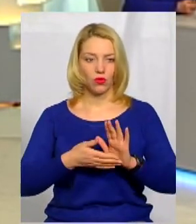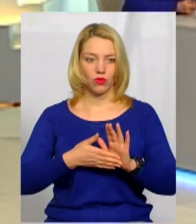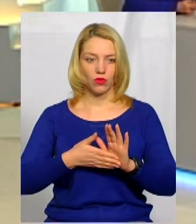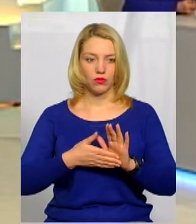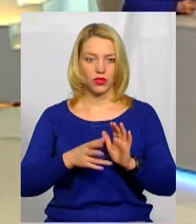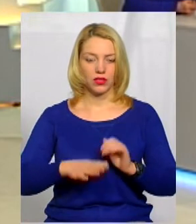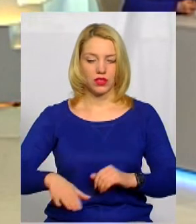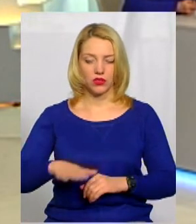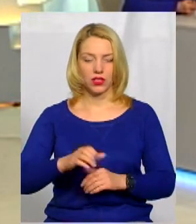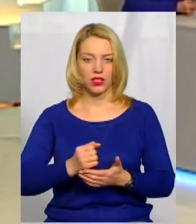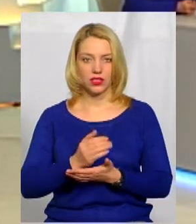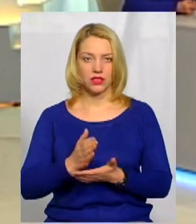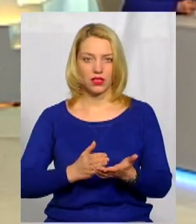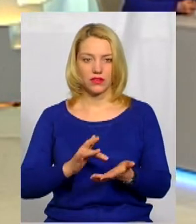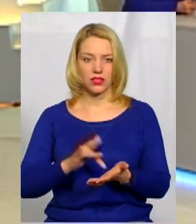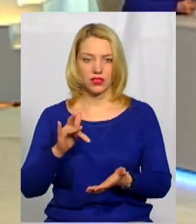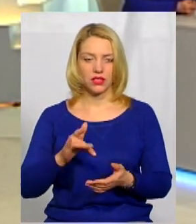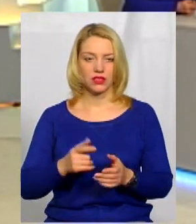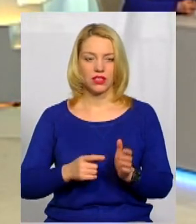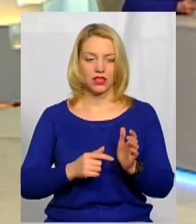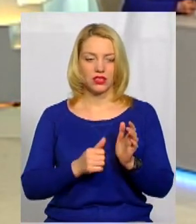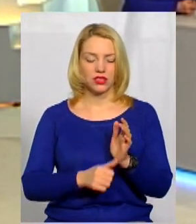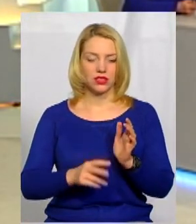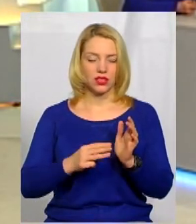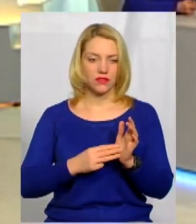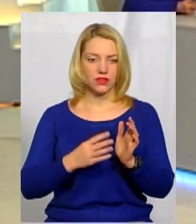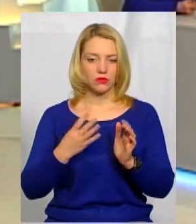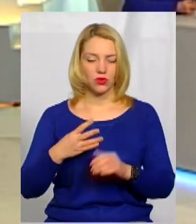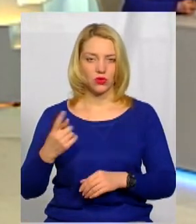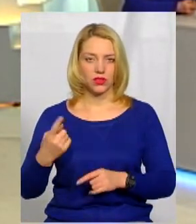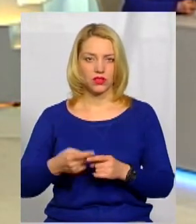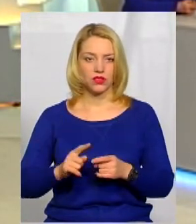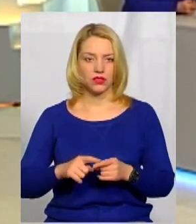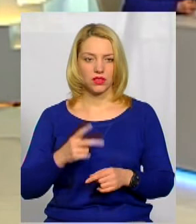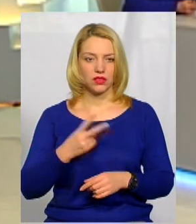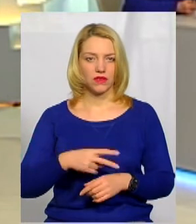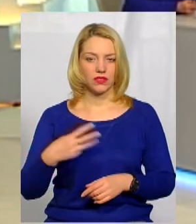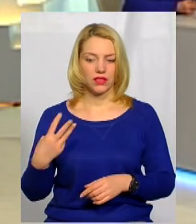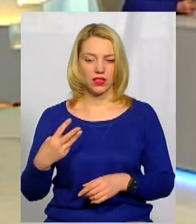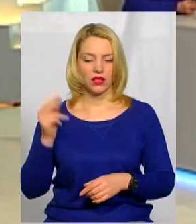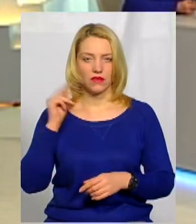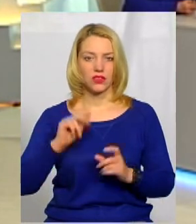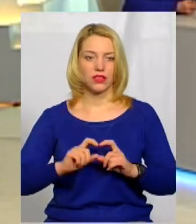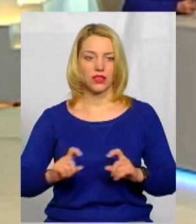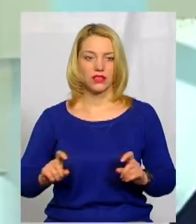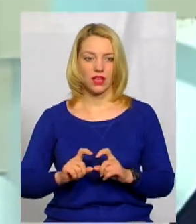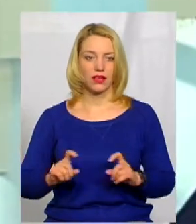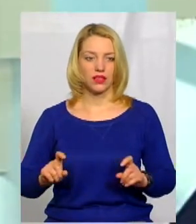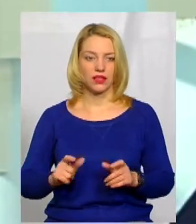в тероріальному сервісному центрі номер 6841 у місті Хмельницькому. Це є 23 навчальні заклади.